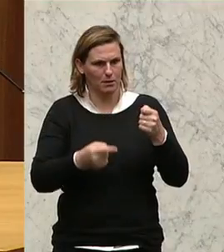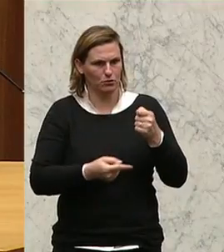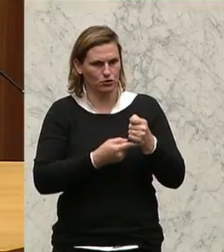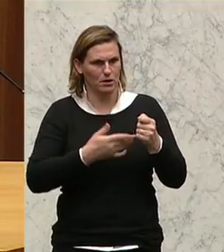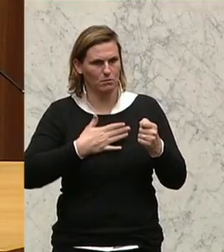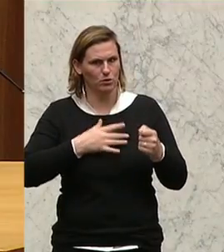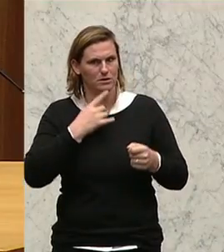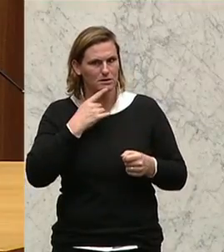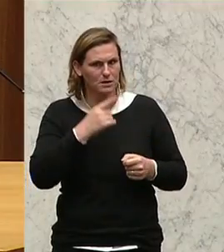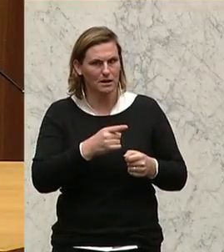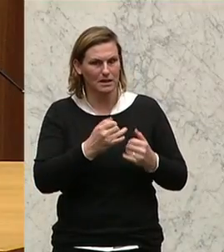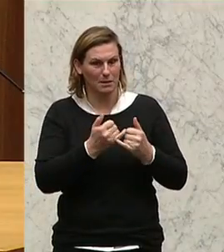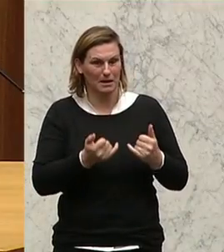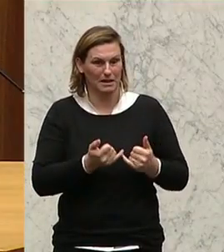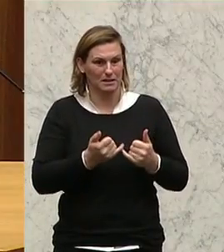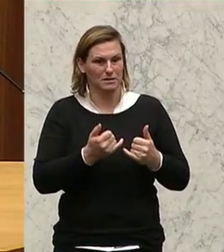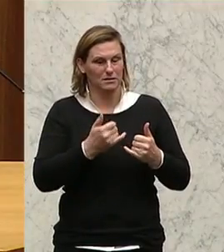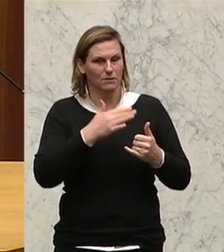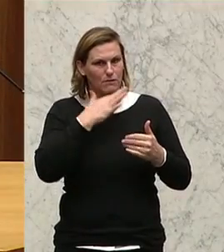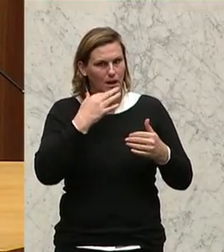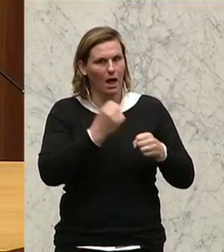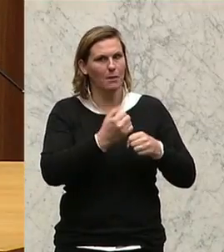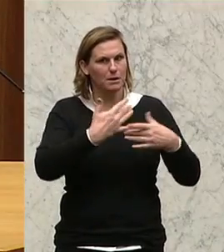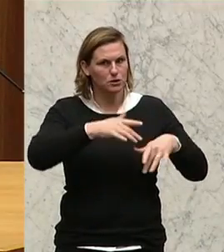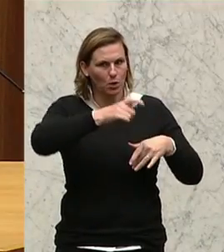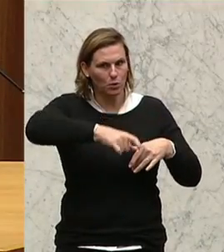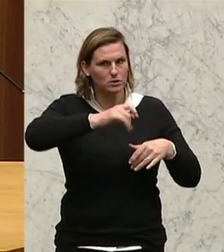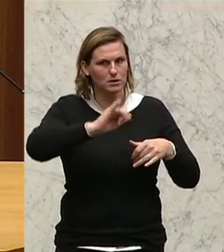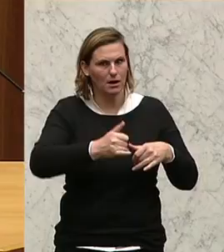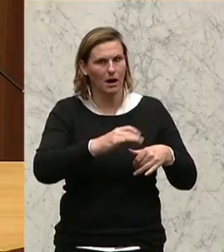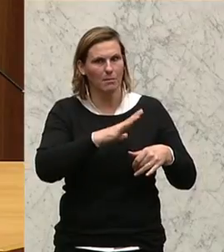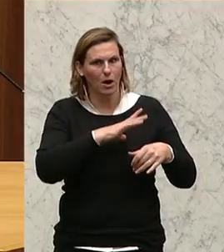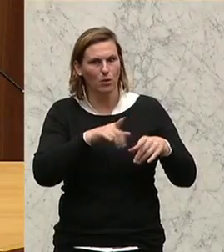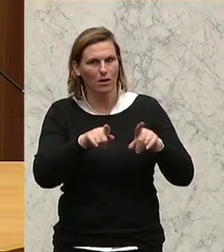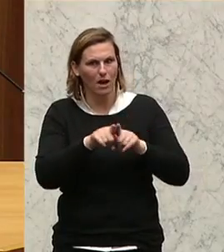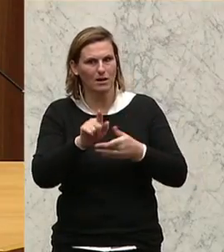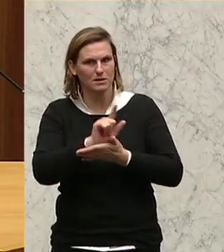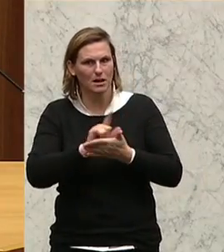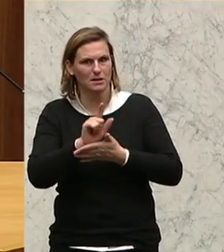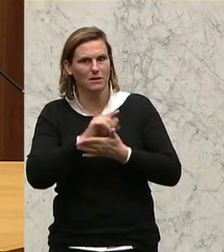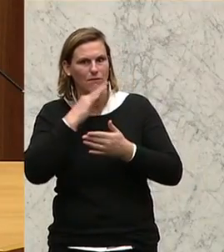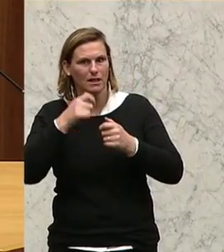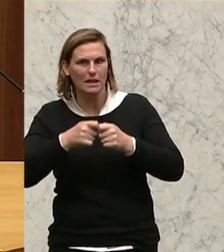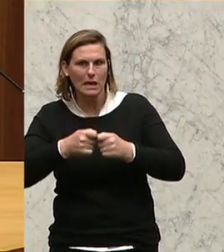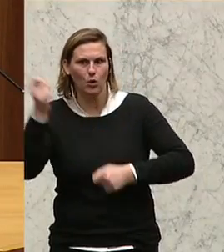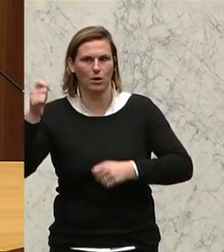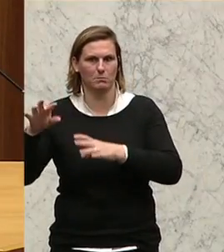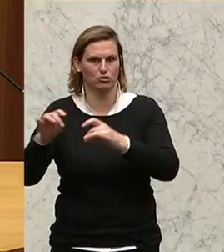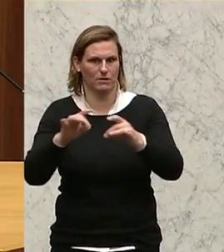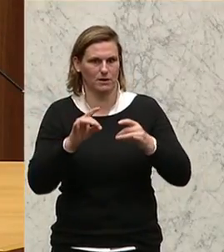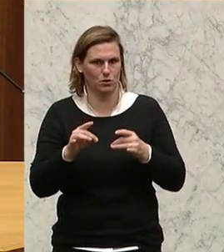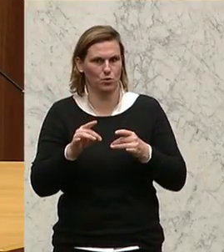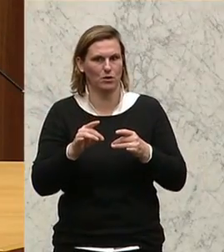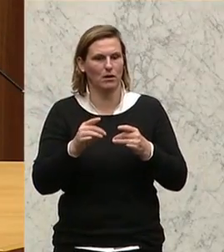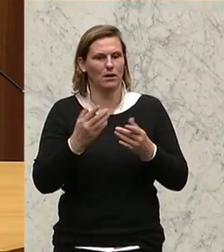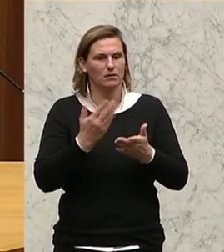Arbeitslosigkeit eine Rekordbeschäftigung und höhere Einkommen, die zur Übererfüllung unserer Budgetziele beitragen. Und daher werden